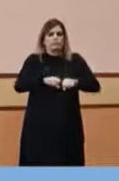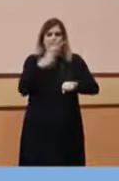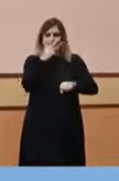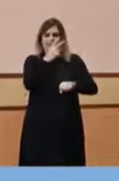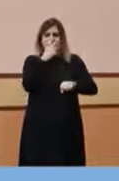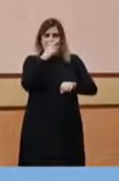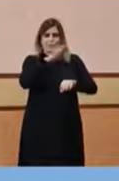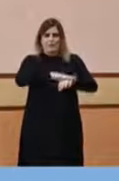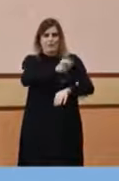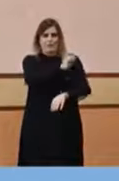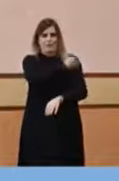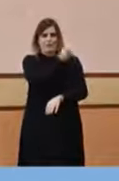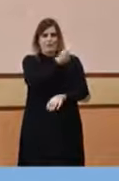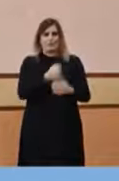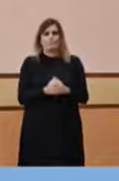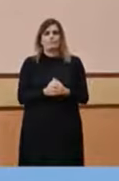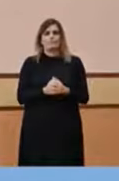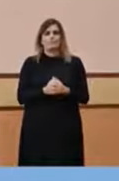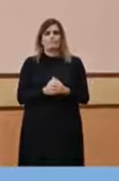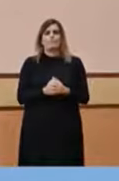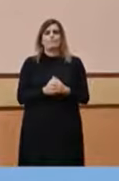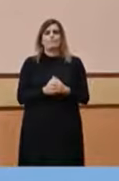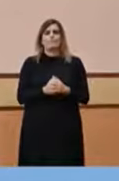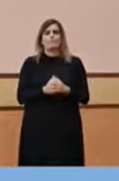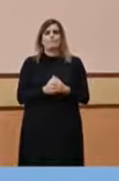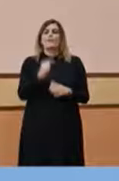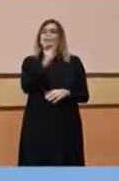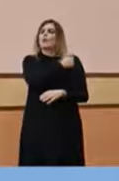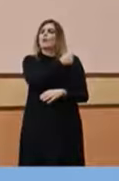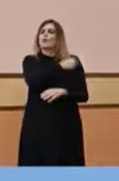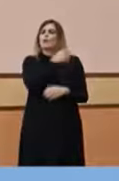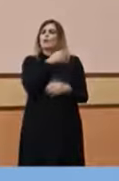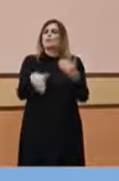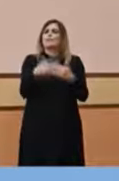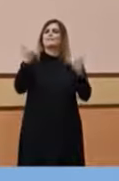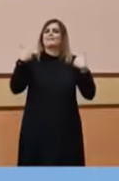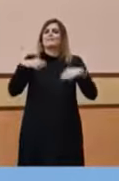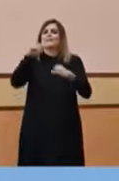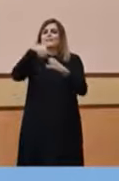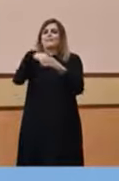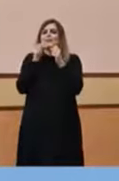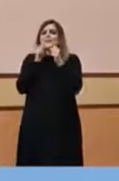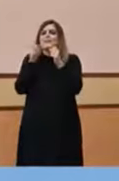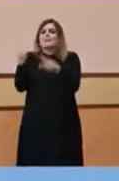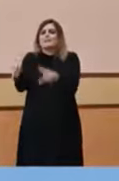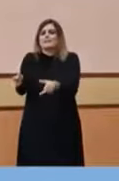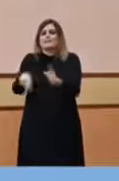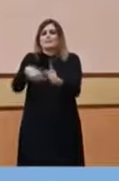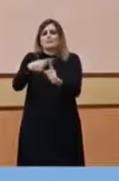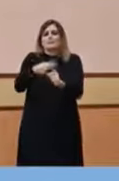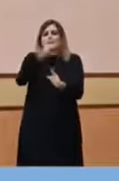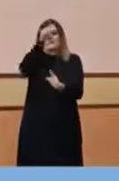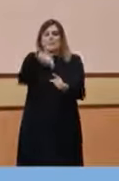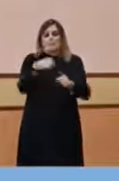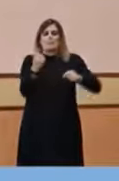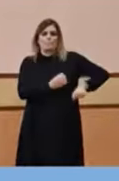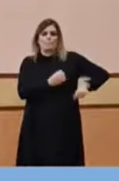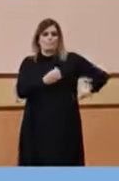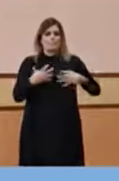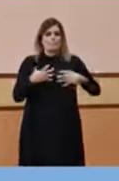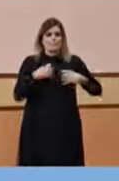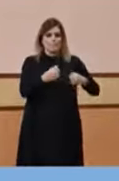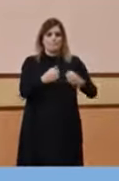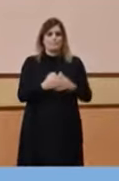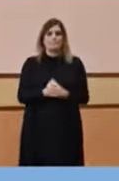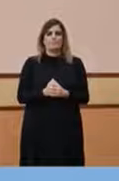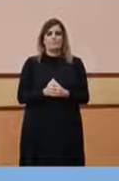doctora Cabeza, s'ha començat la vacunació a centres residencials i als professionals sanitaris. Aquest és el